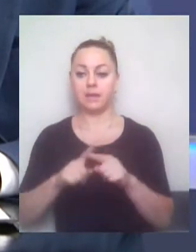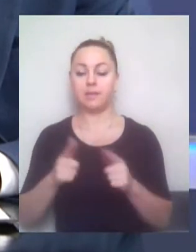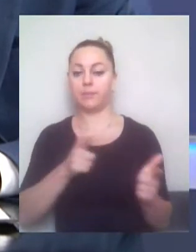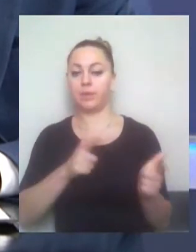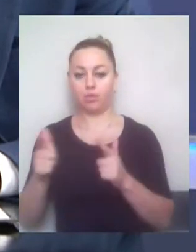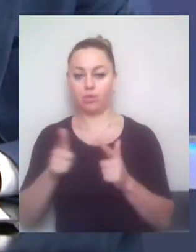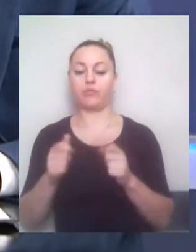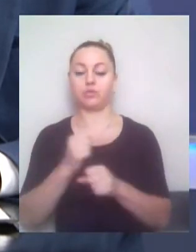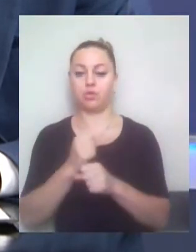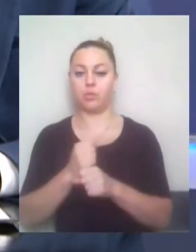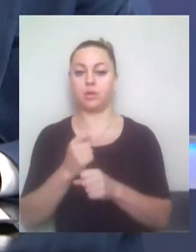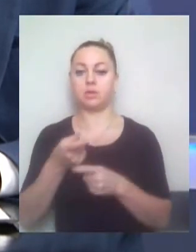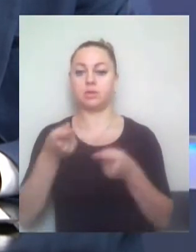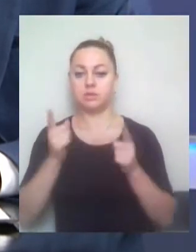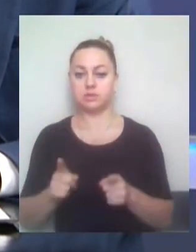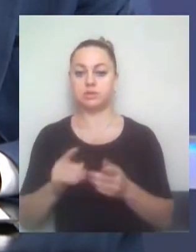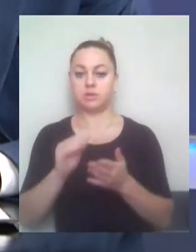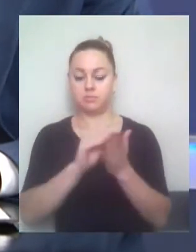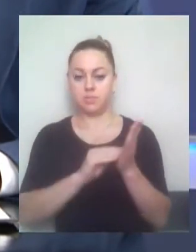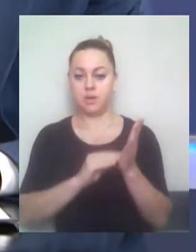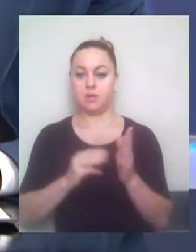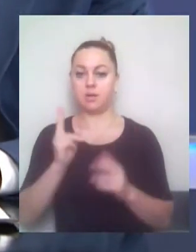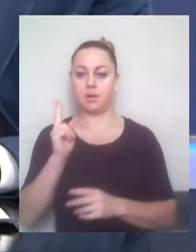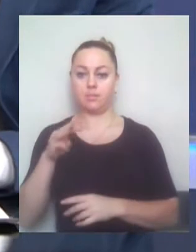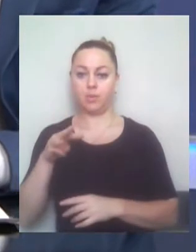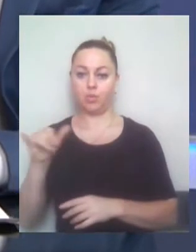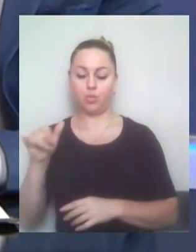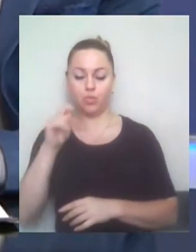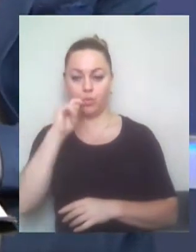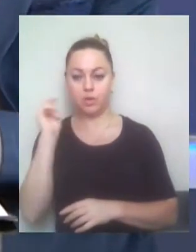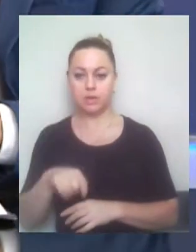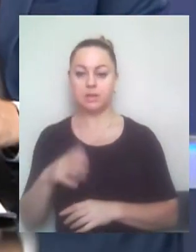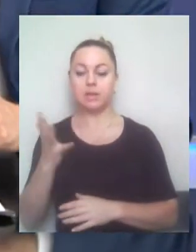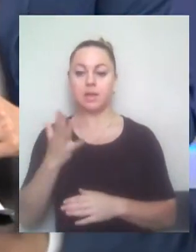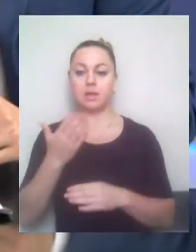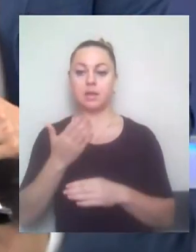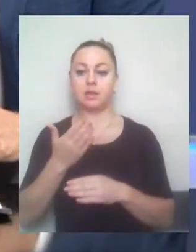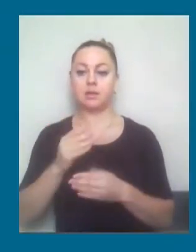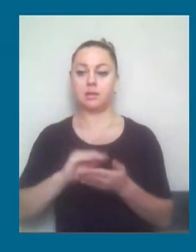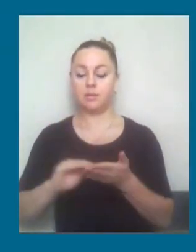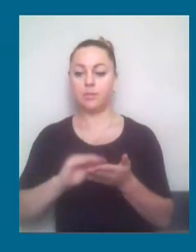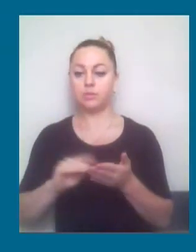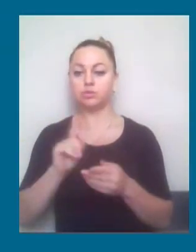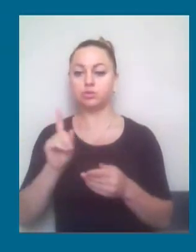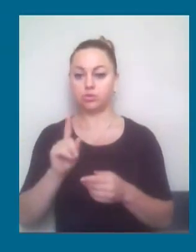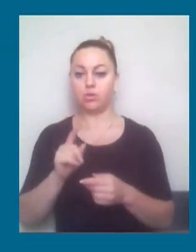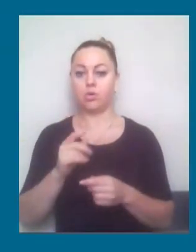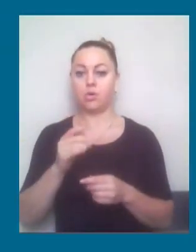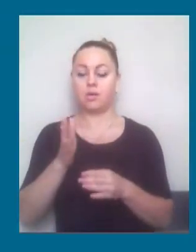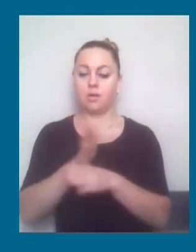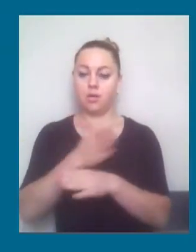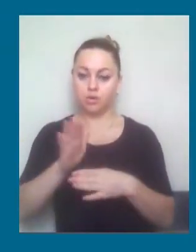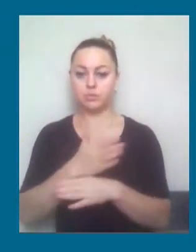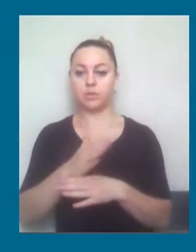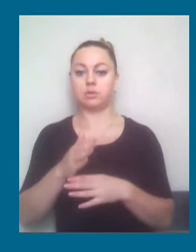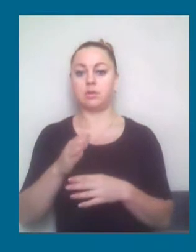визначені постановою Кабінету міністрів України, які розподіляють підготовчі роботи, роботи з областування котловану